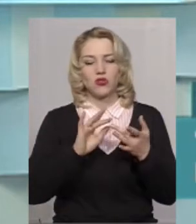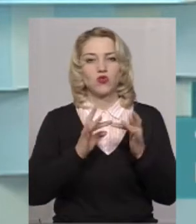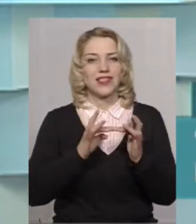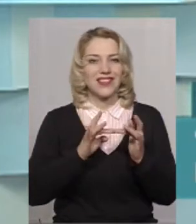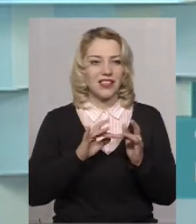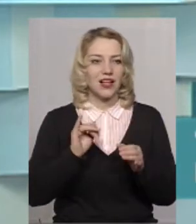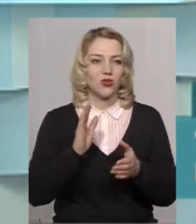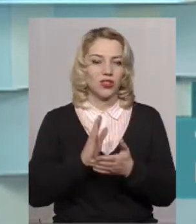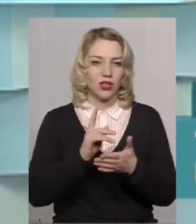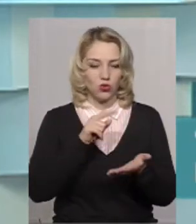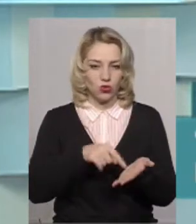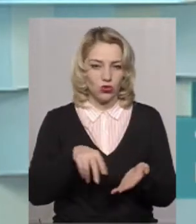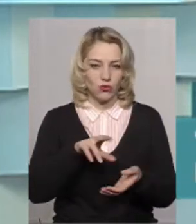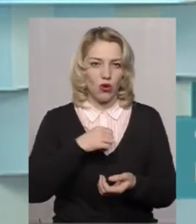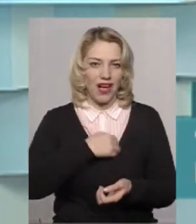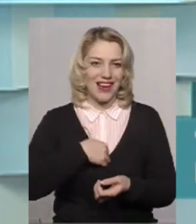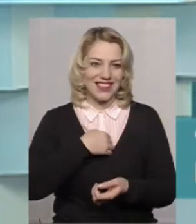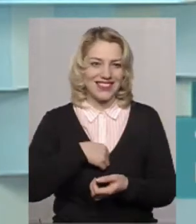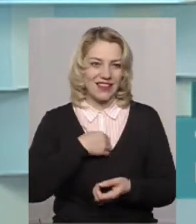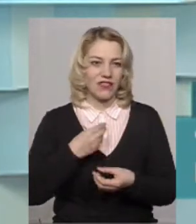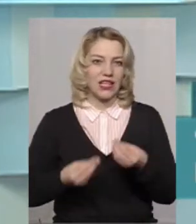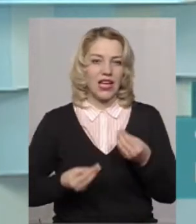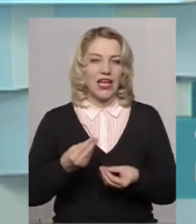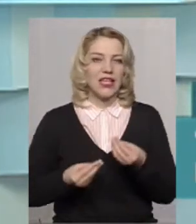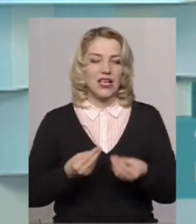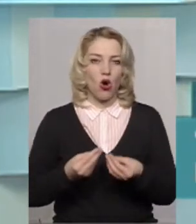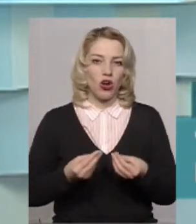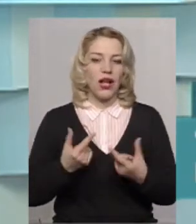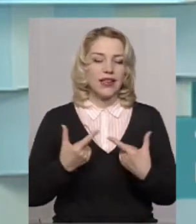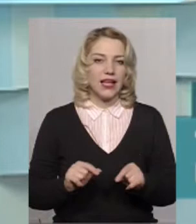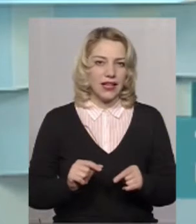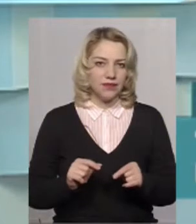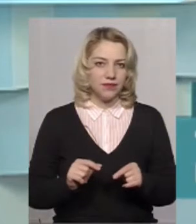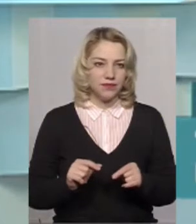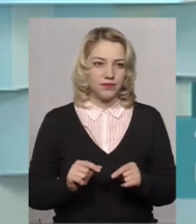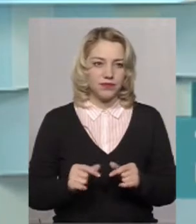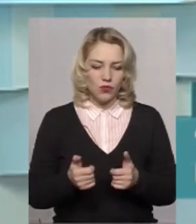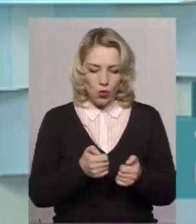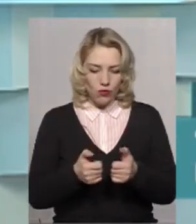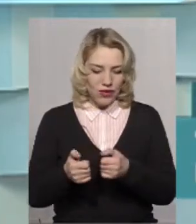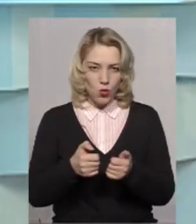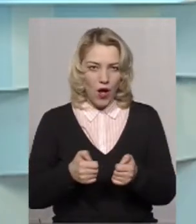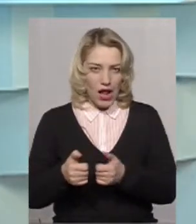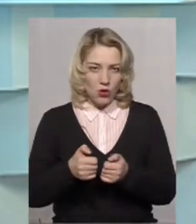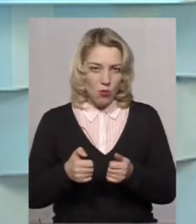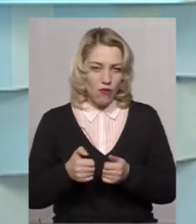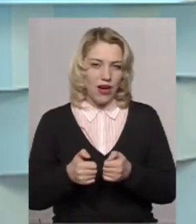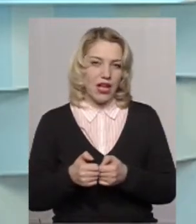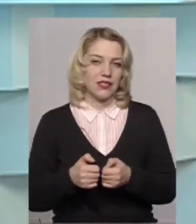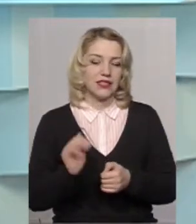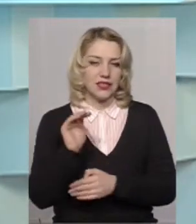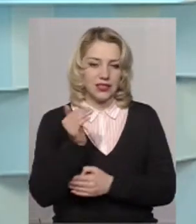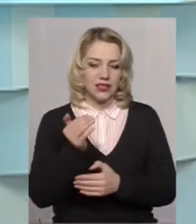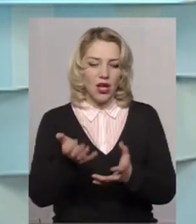відповідно є доступ до агресивних ігор, в яких у віртуальному варіанті дитина